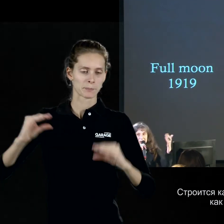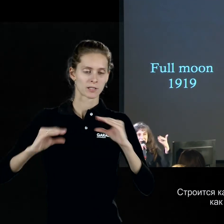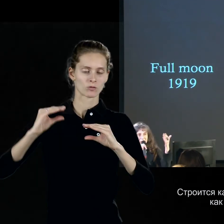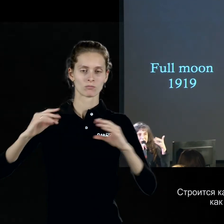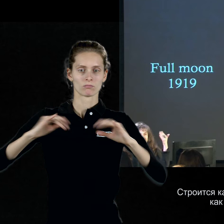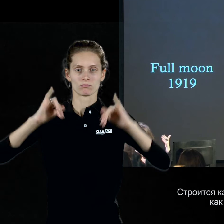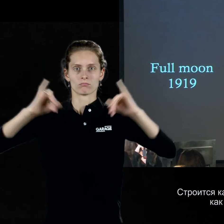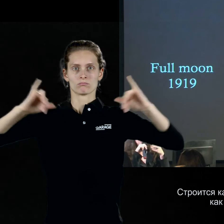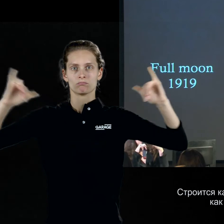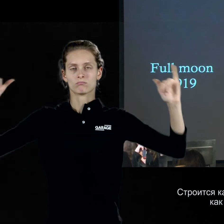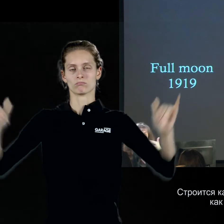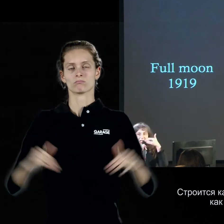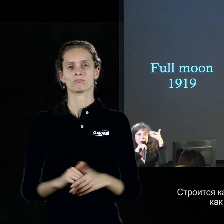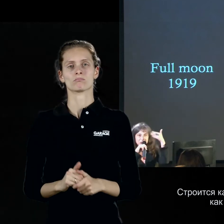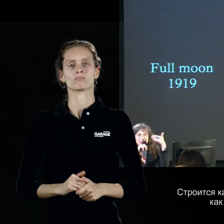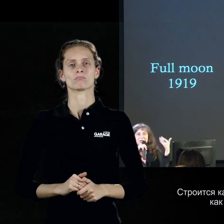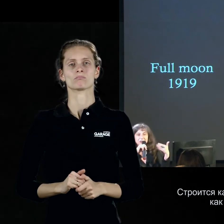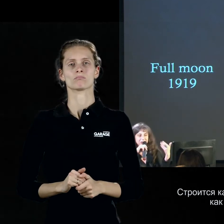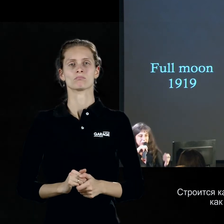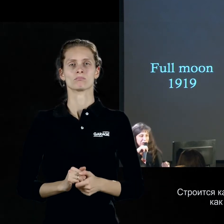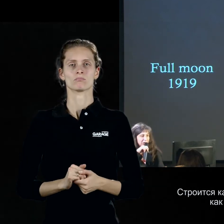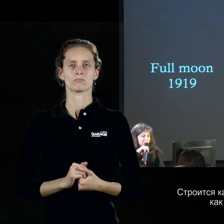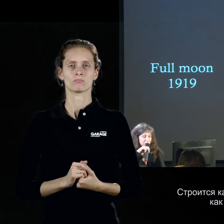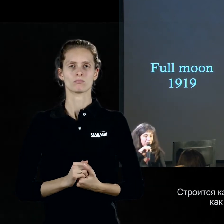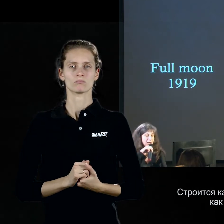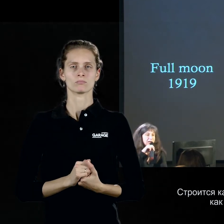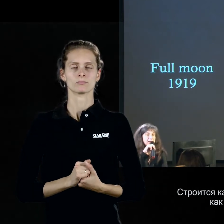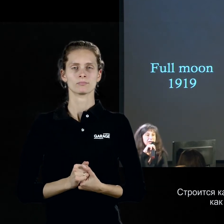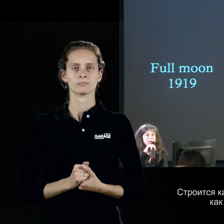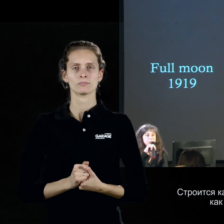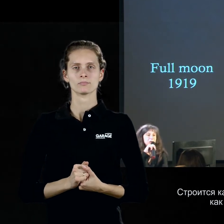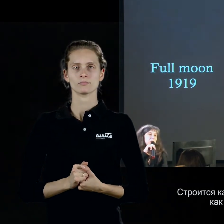примере которой он объяснял, как надо уравновешивать композицию.